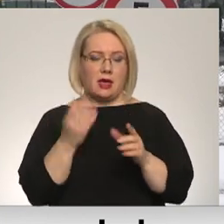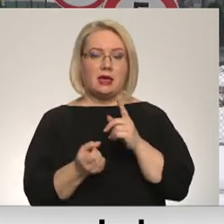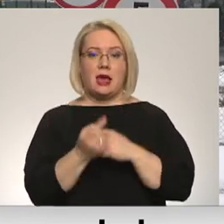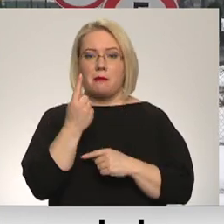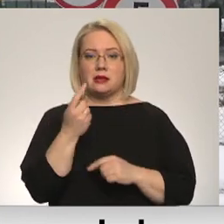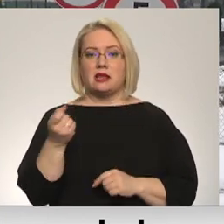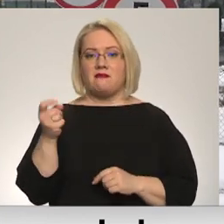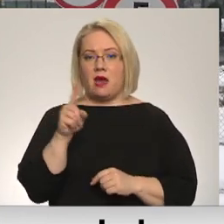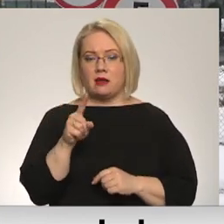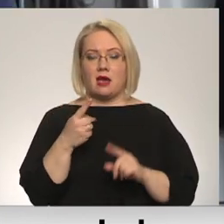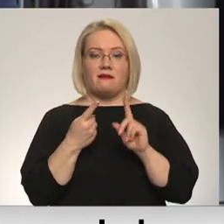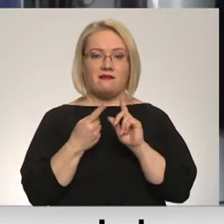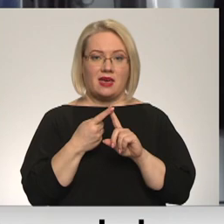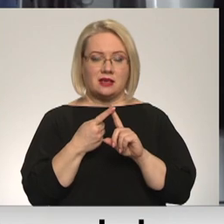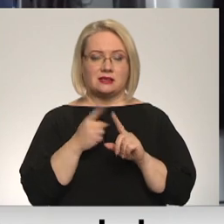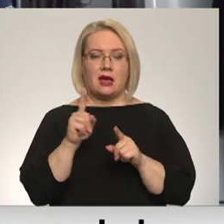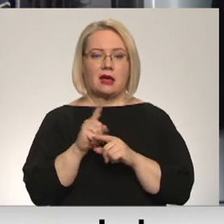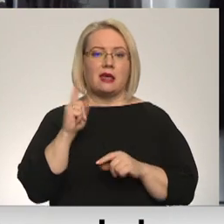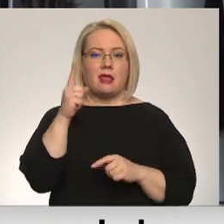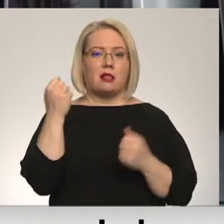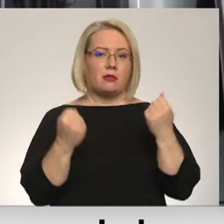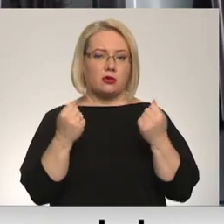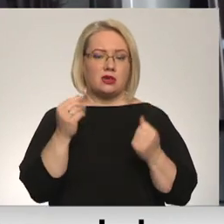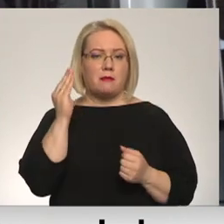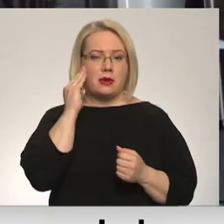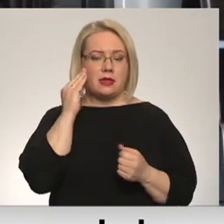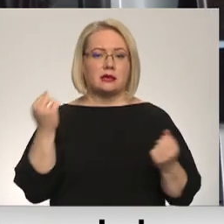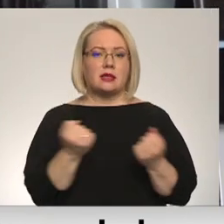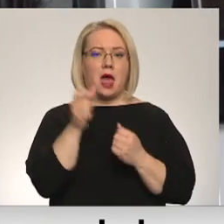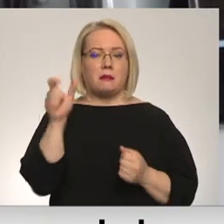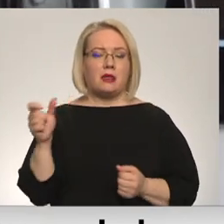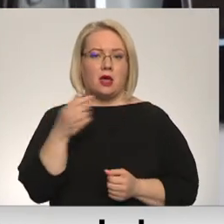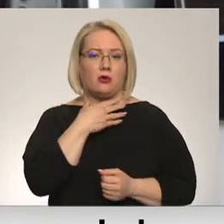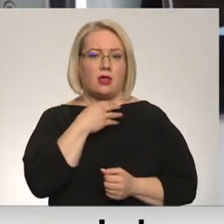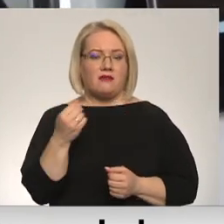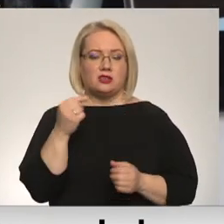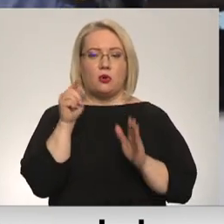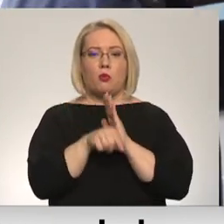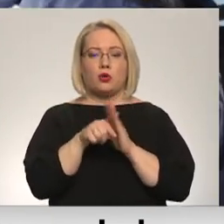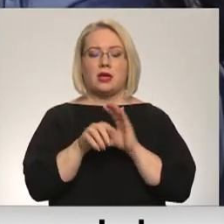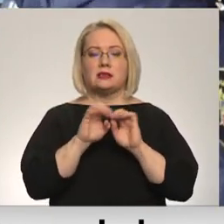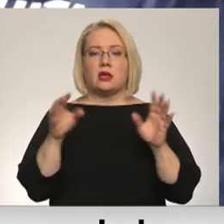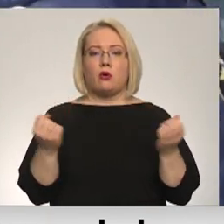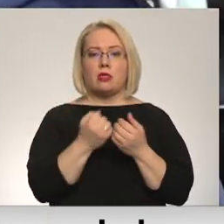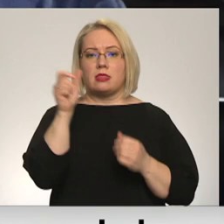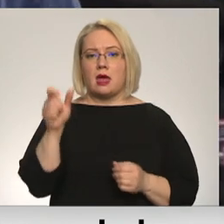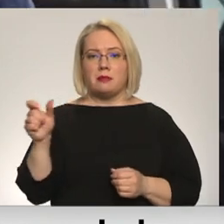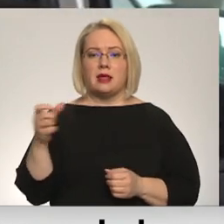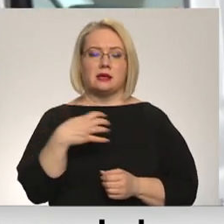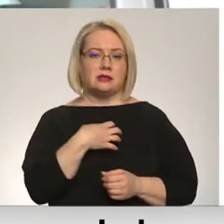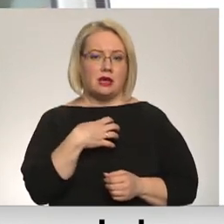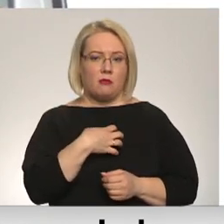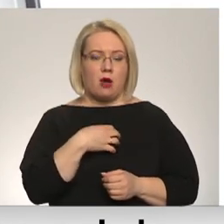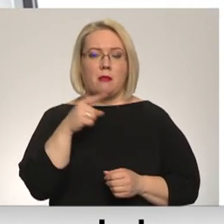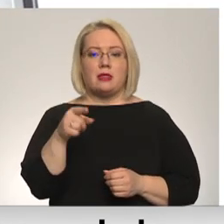vairāki. Viens no tiem arī tālbraucēju minētais darba roku trūkums – muitā skaidro darbinieki slimo. Tomēr